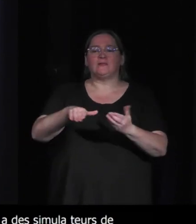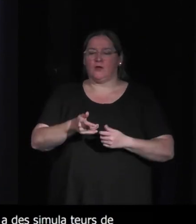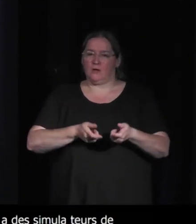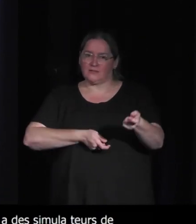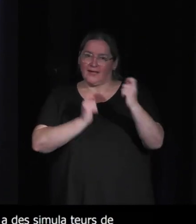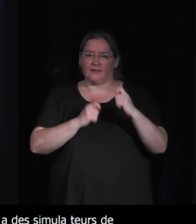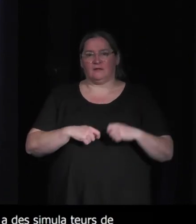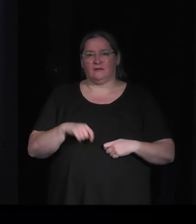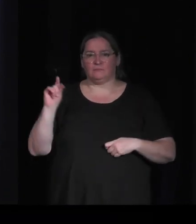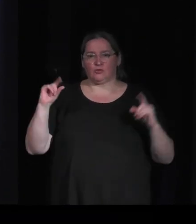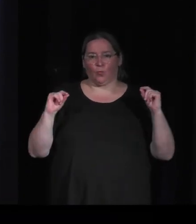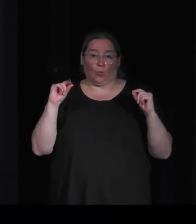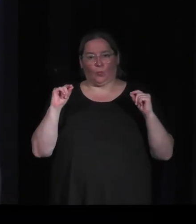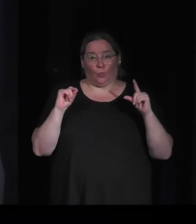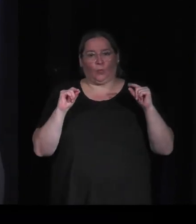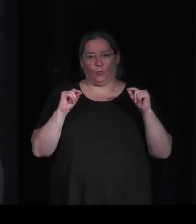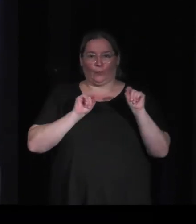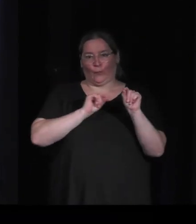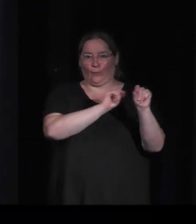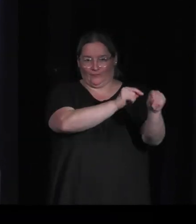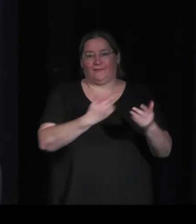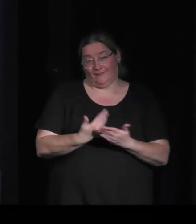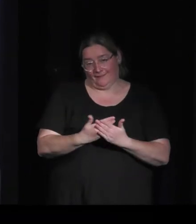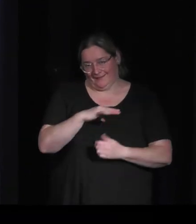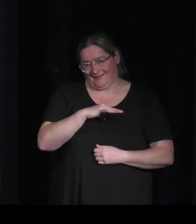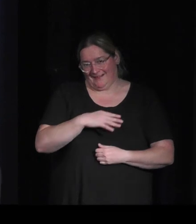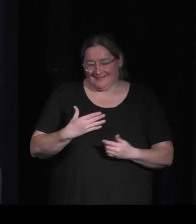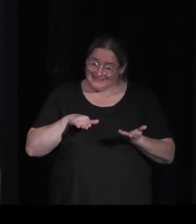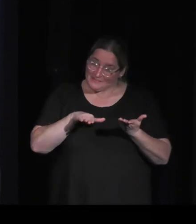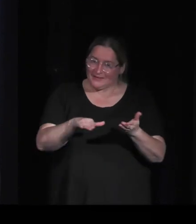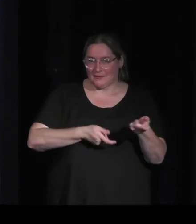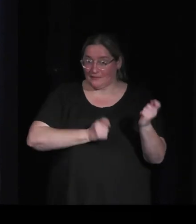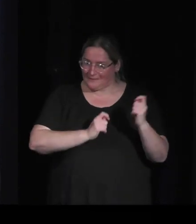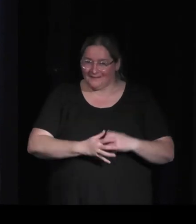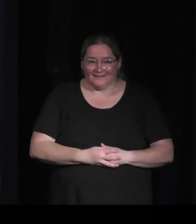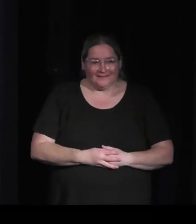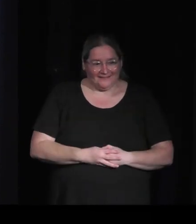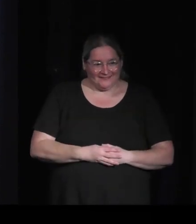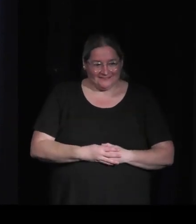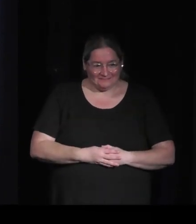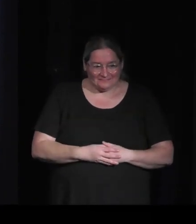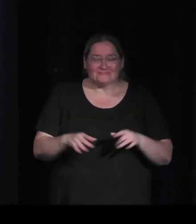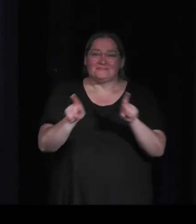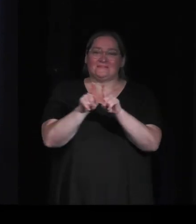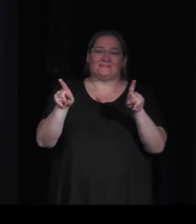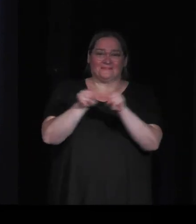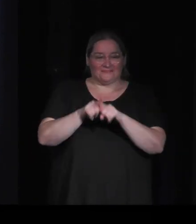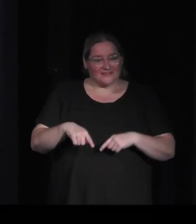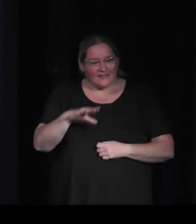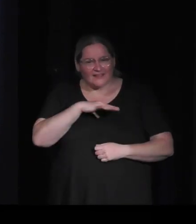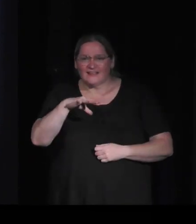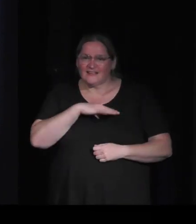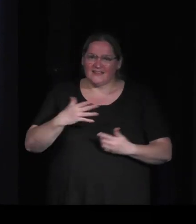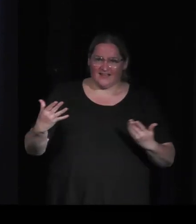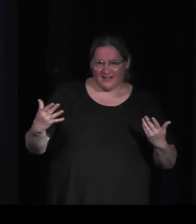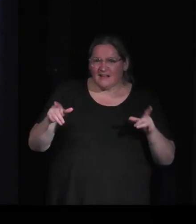c'est vrai oui oui comment l'oublier et on a voilà des versions de Phoenix Wright avec